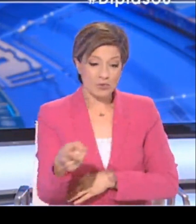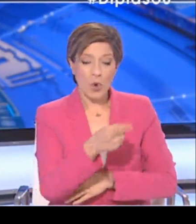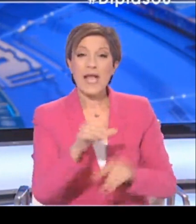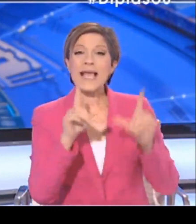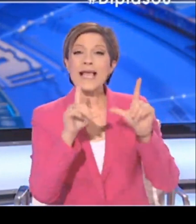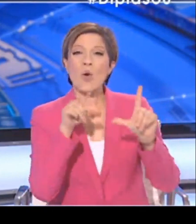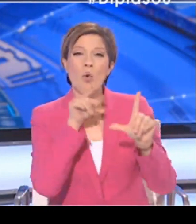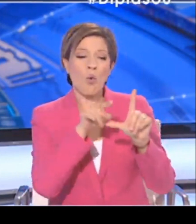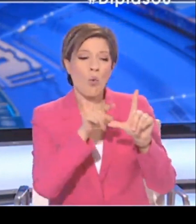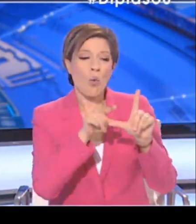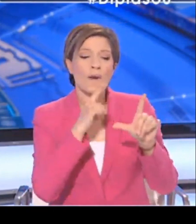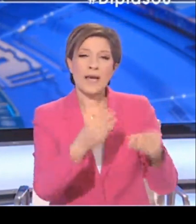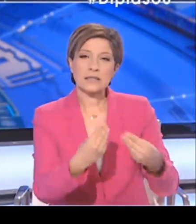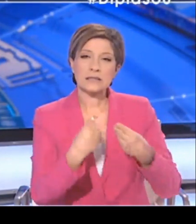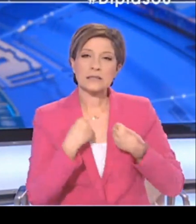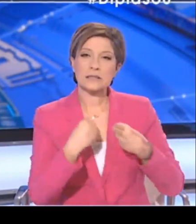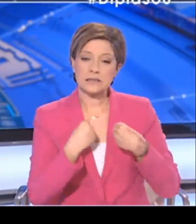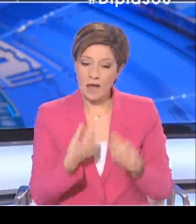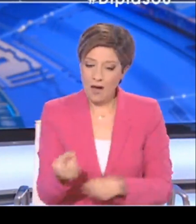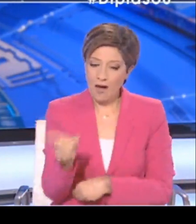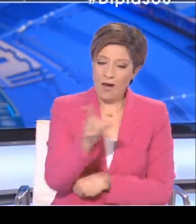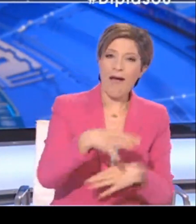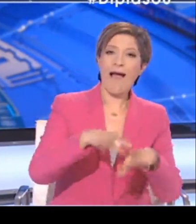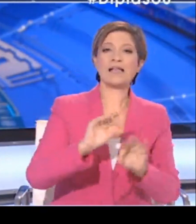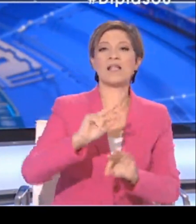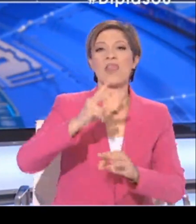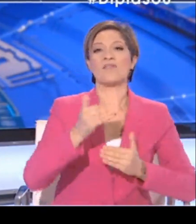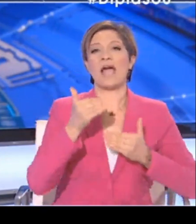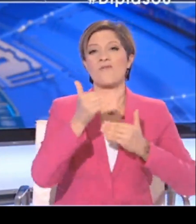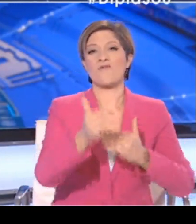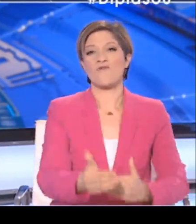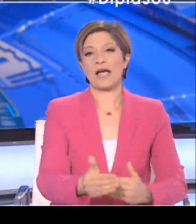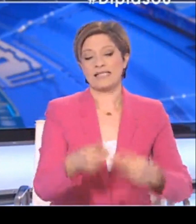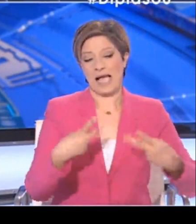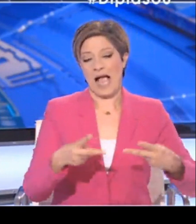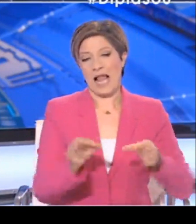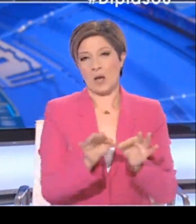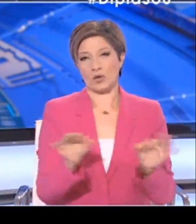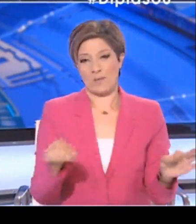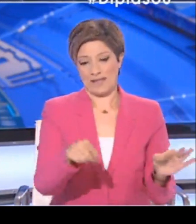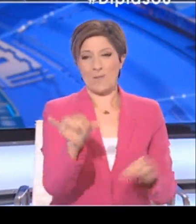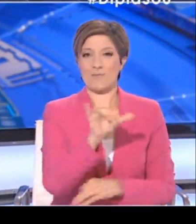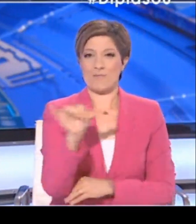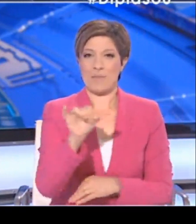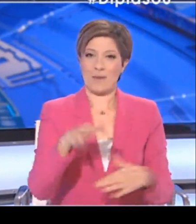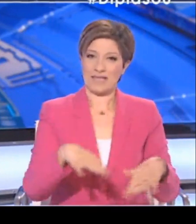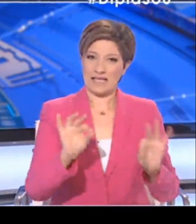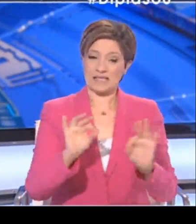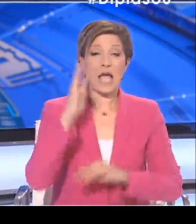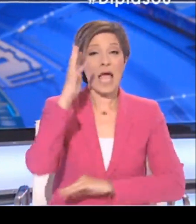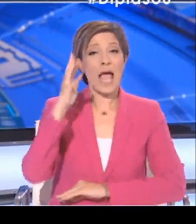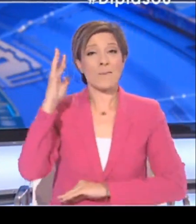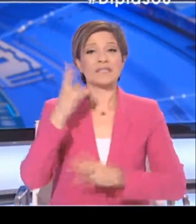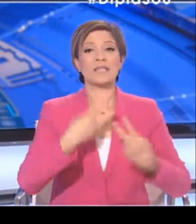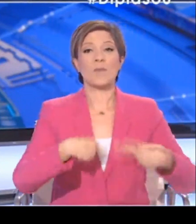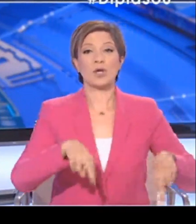εικόνα μας επιτρέπει να προχωρήσουμε από μεθαύριον στη δεύτερη φάση της άρσης των περιοριστικών μέτρων. Η Επιστημονική